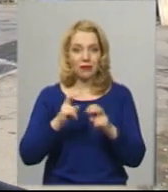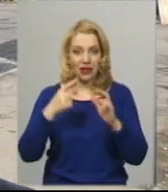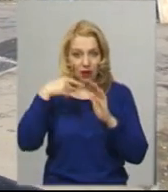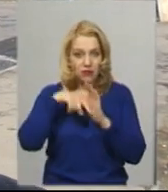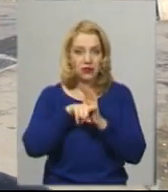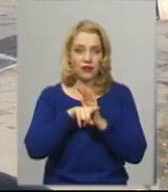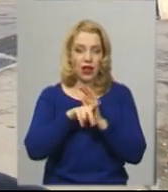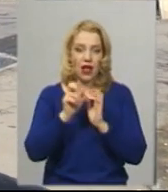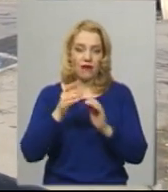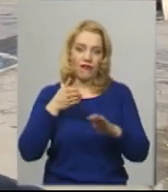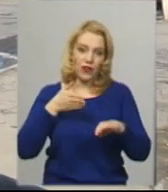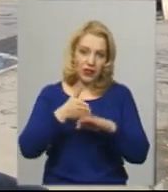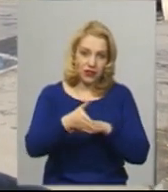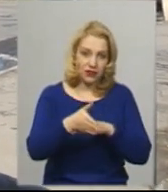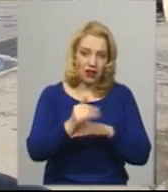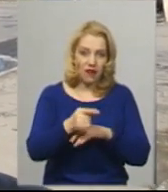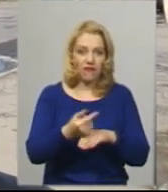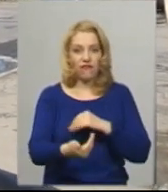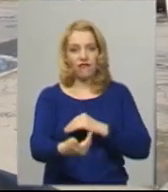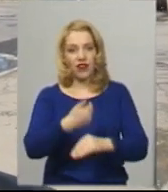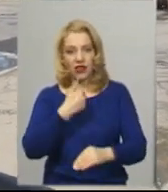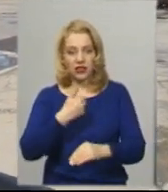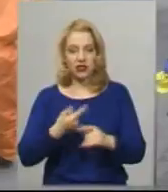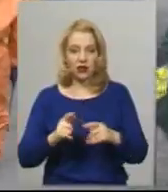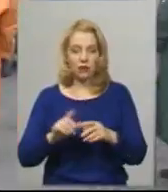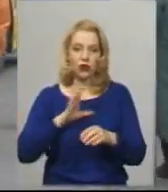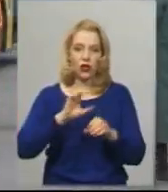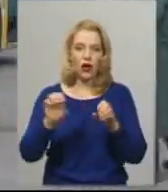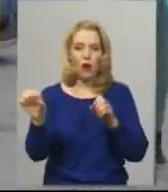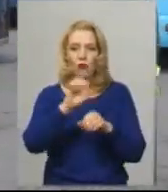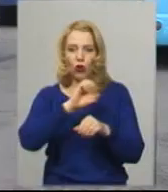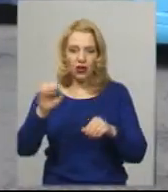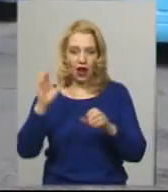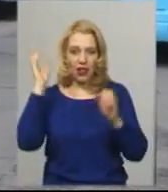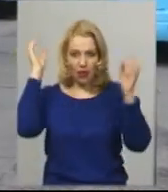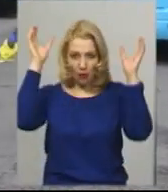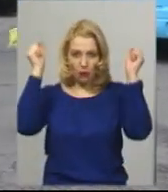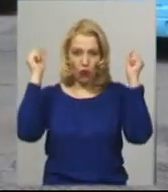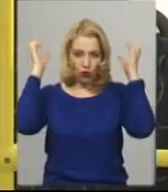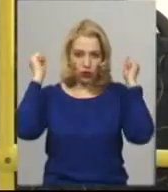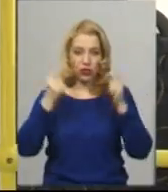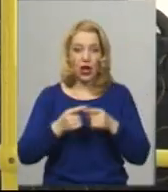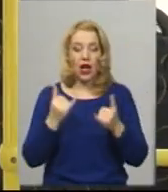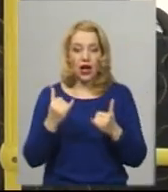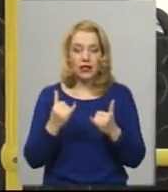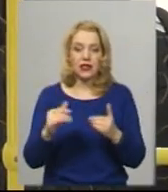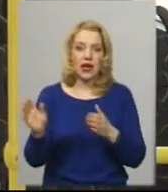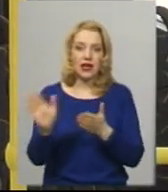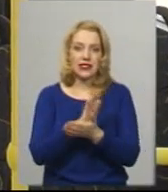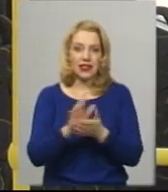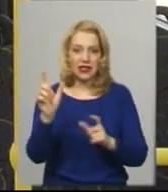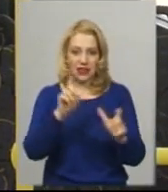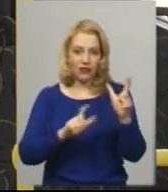при заїзді і виїзді тролейбусів ми проводили протирання поручнів. А ось як дезінфікують тролейбуси та автобуси зараз.